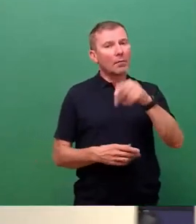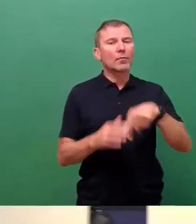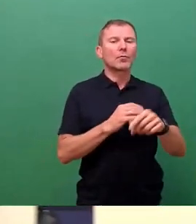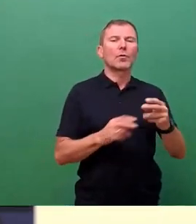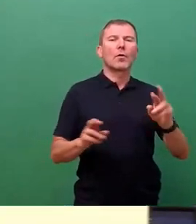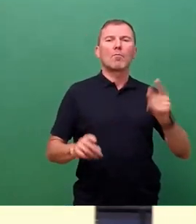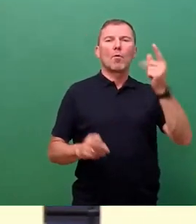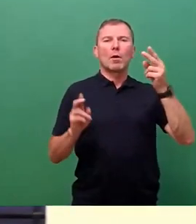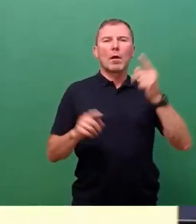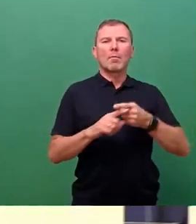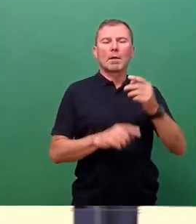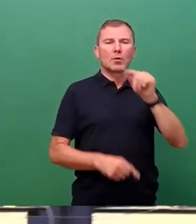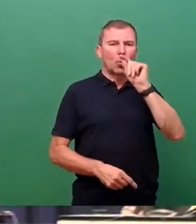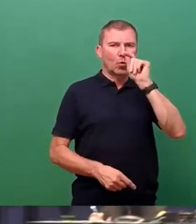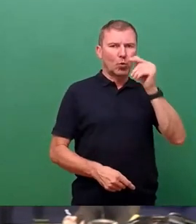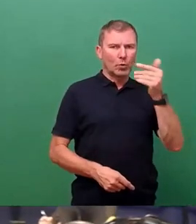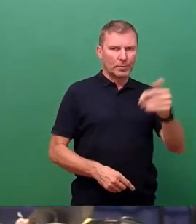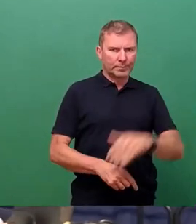Sehr geehrte Frau Arnert,